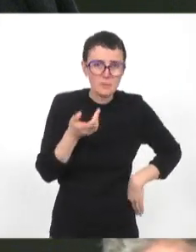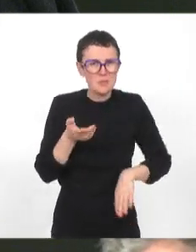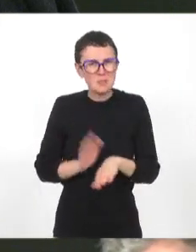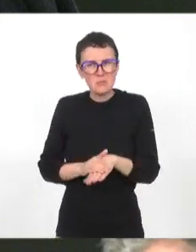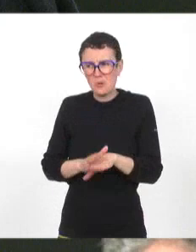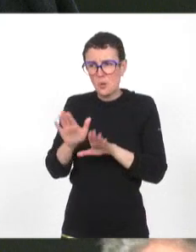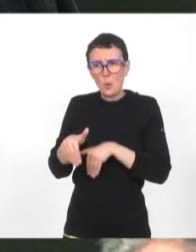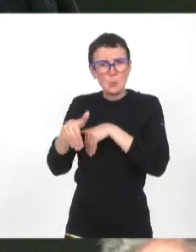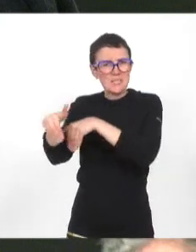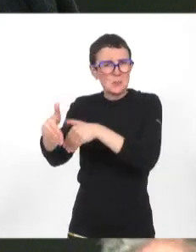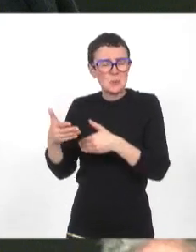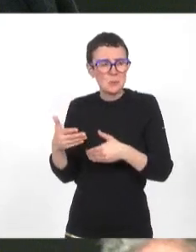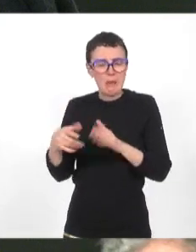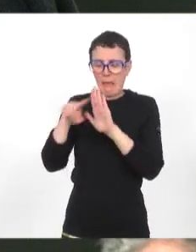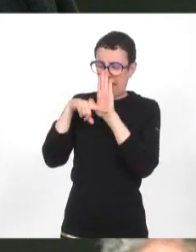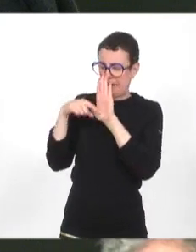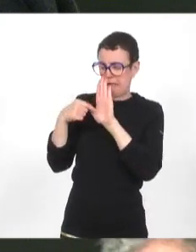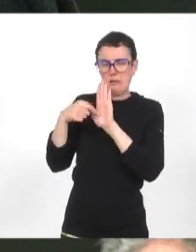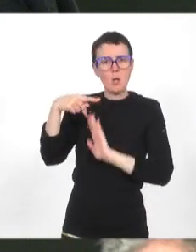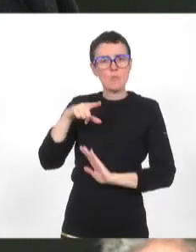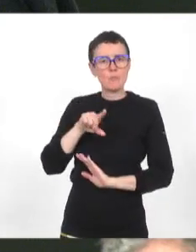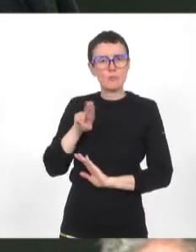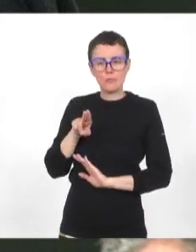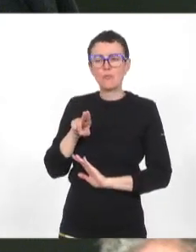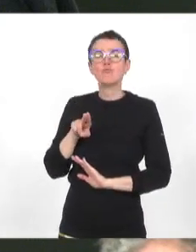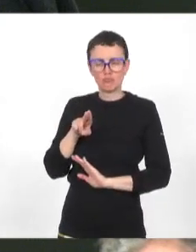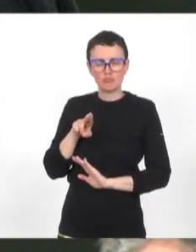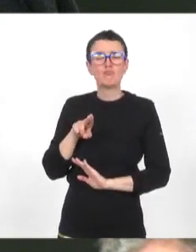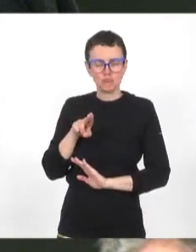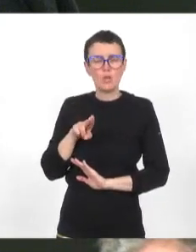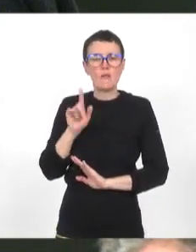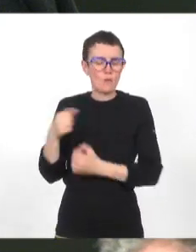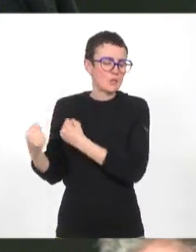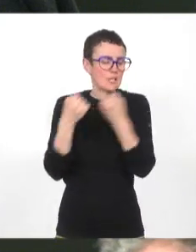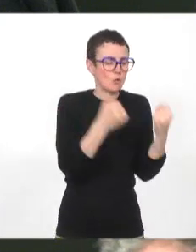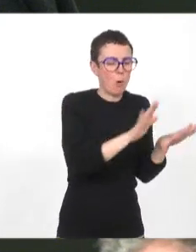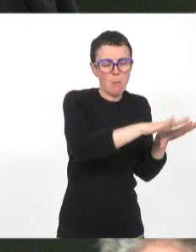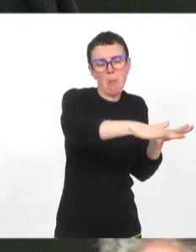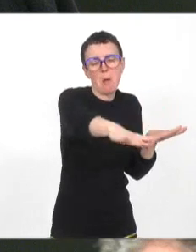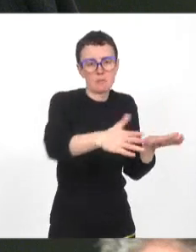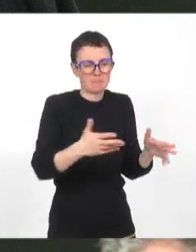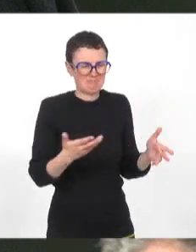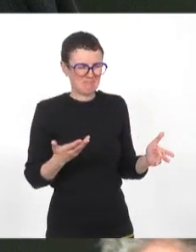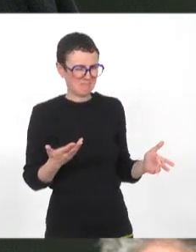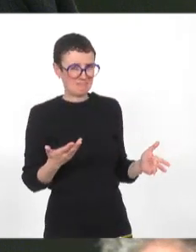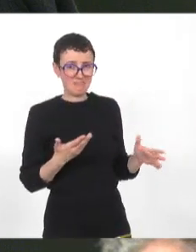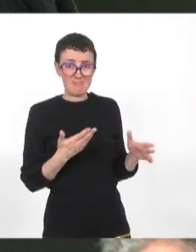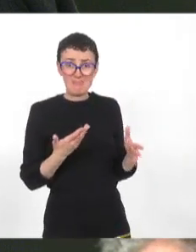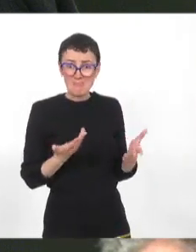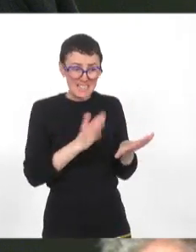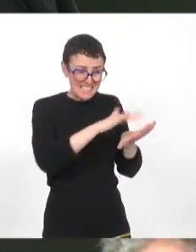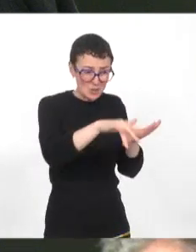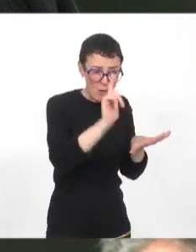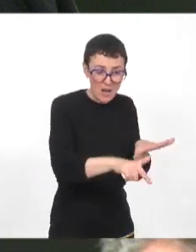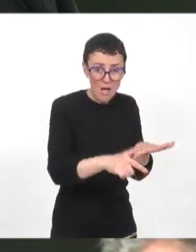ses règles de plus à encourager le développement du stationnement en grand nombre. Pourtant, le stationnement génère le déplacement.